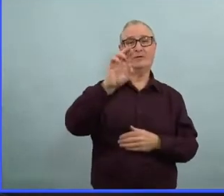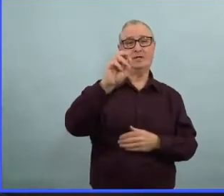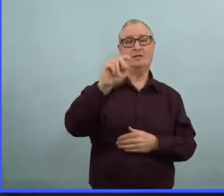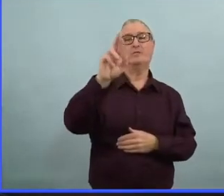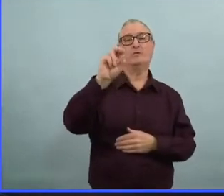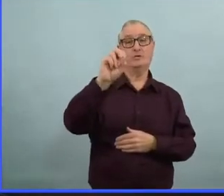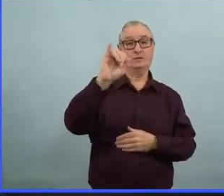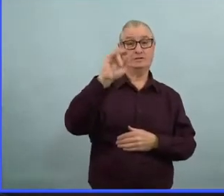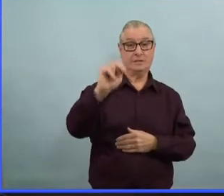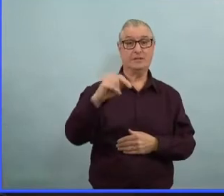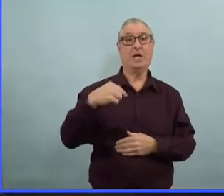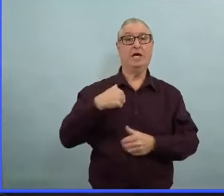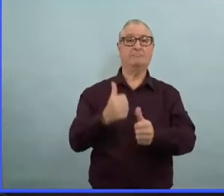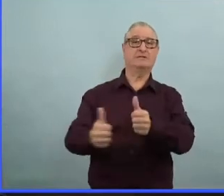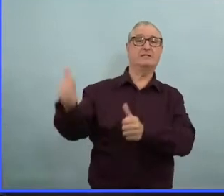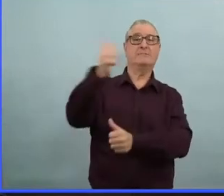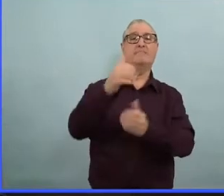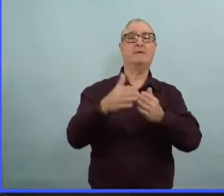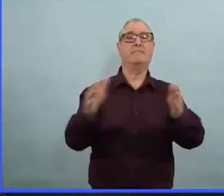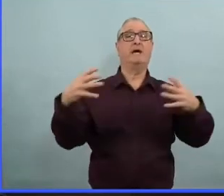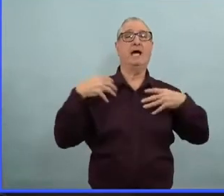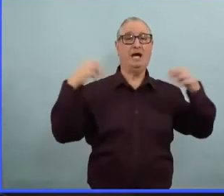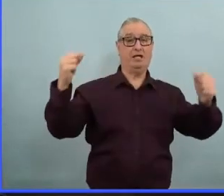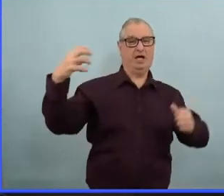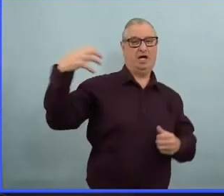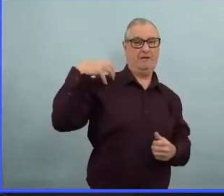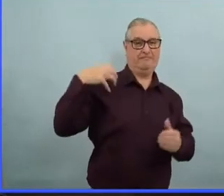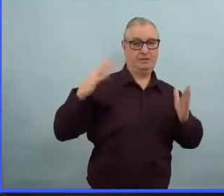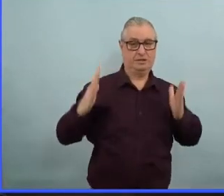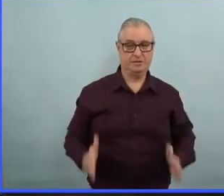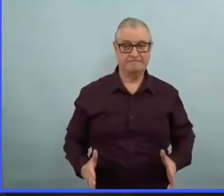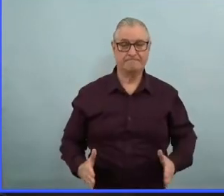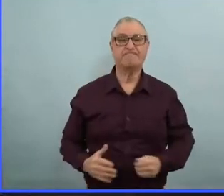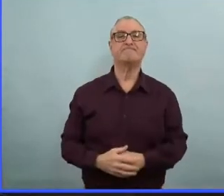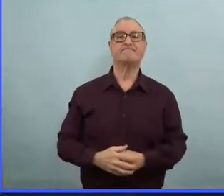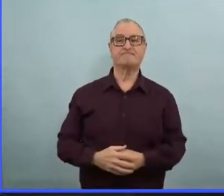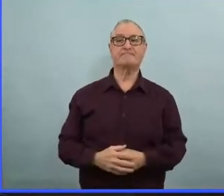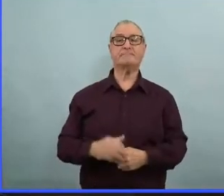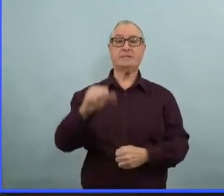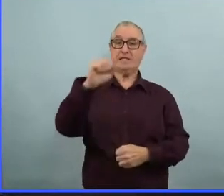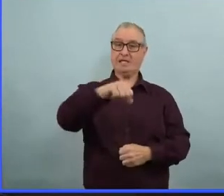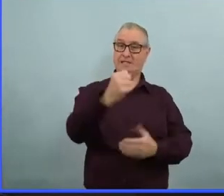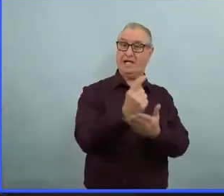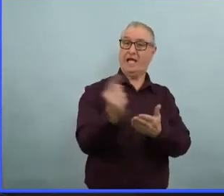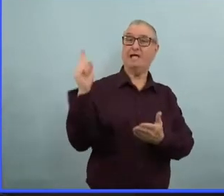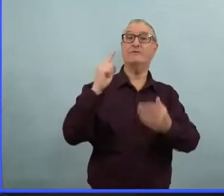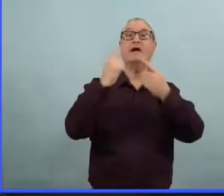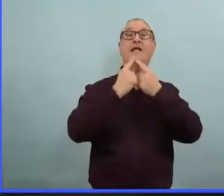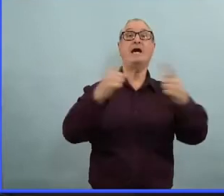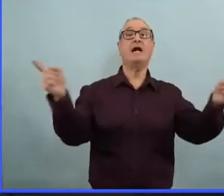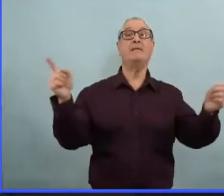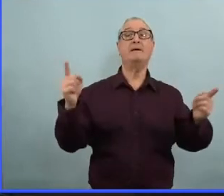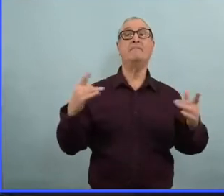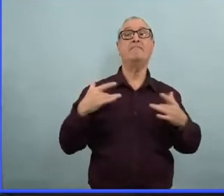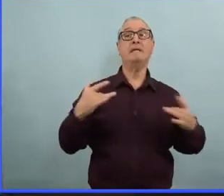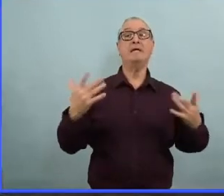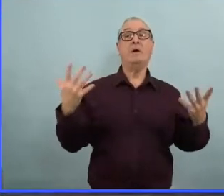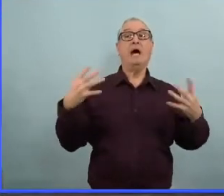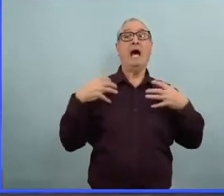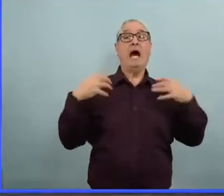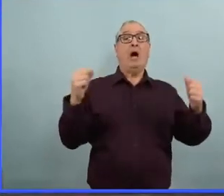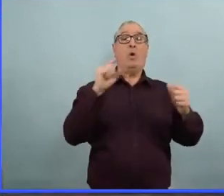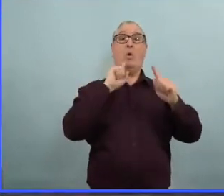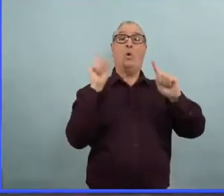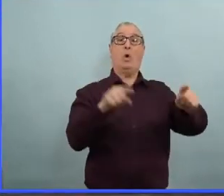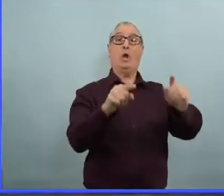La semaine dernière, nous avons annoncé un prolongement des ordres de santé publique. Nous avions examiné des